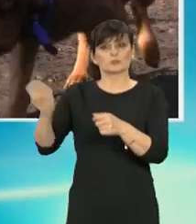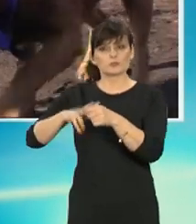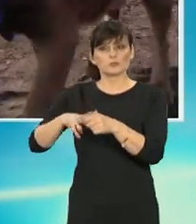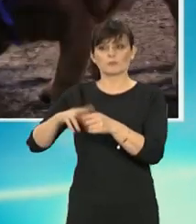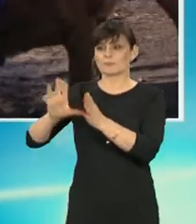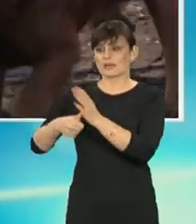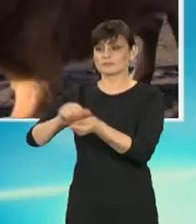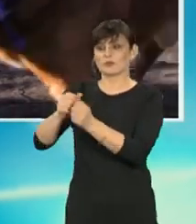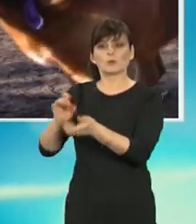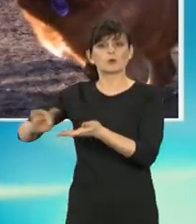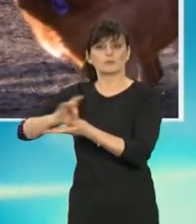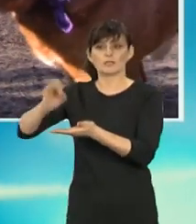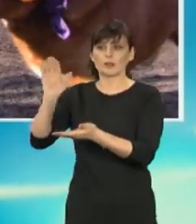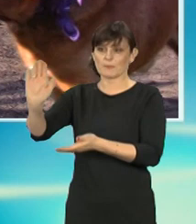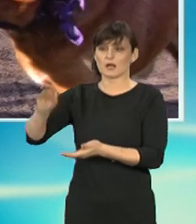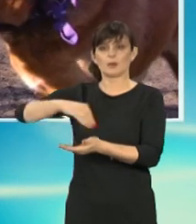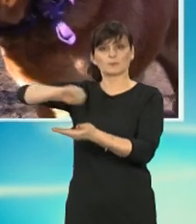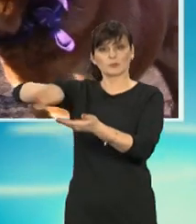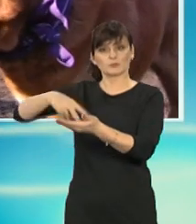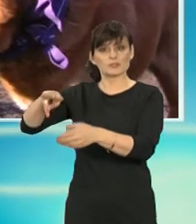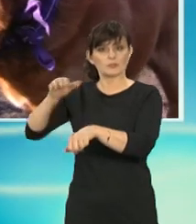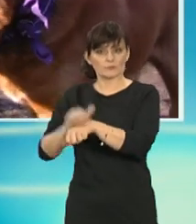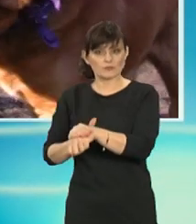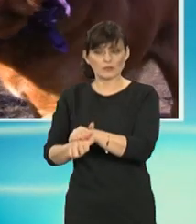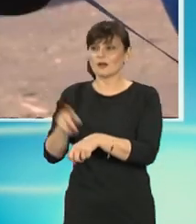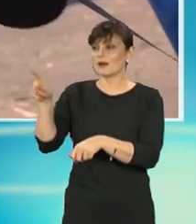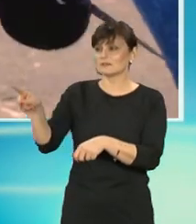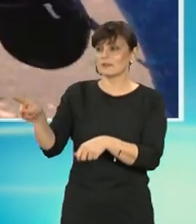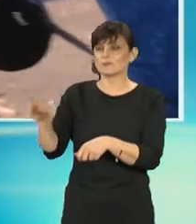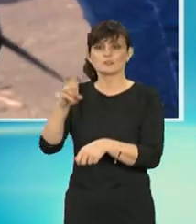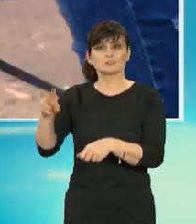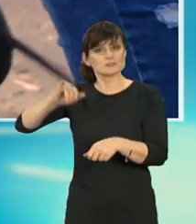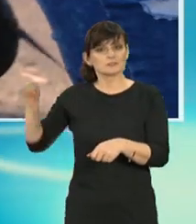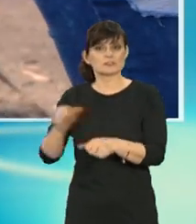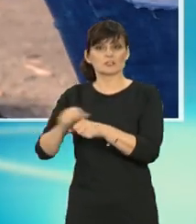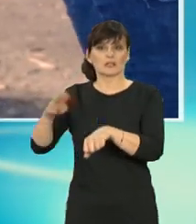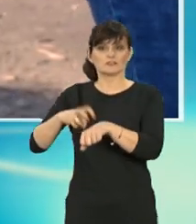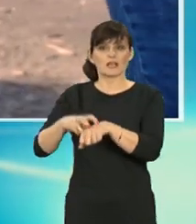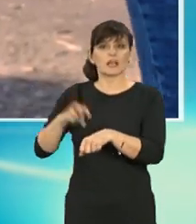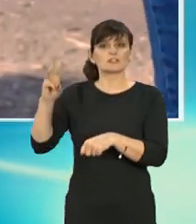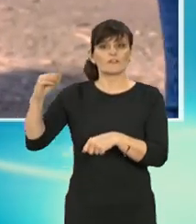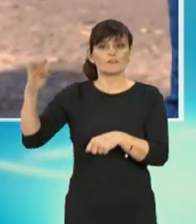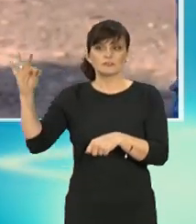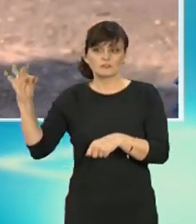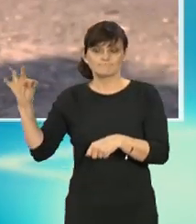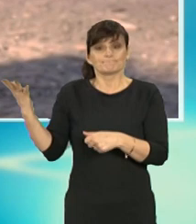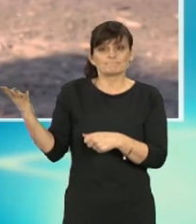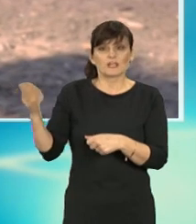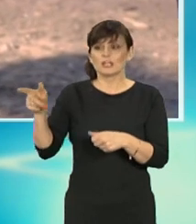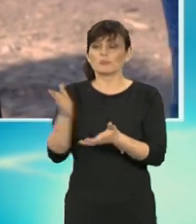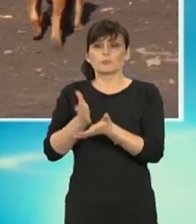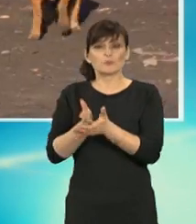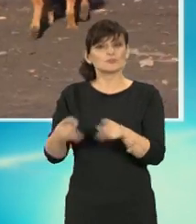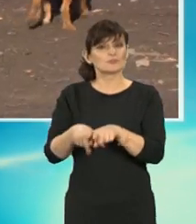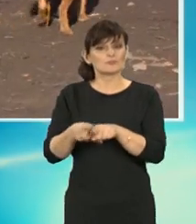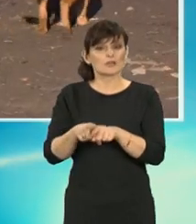miasto, gmina ma podpisaną umowę, no a że w schronisku nie zawsze jest lekarz weterynarii, czyli pomoc temu zwierzęciu też by